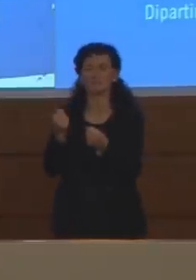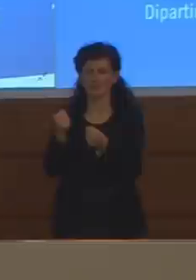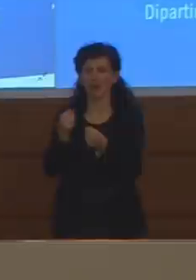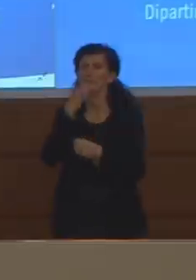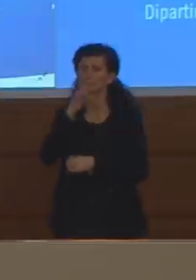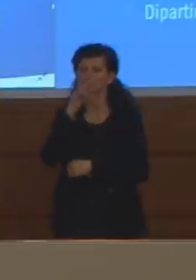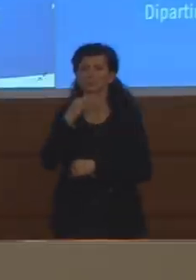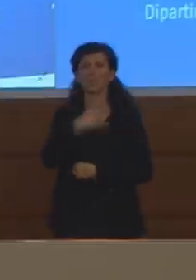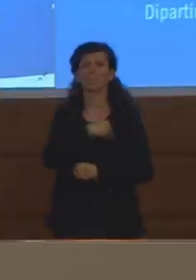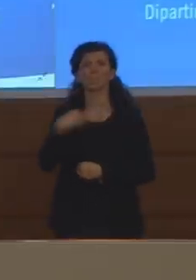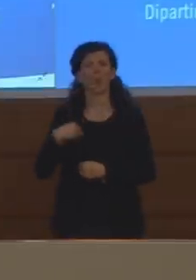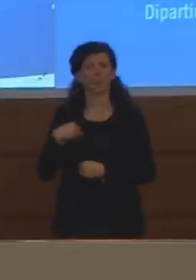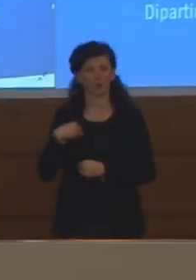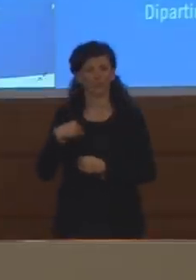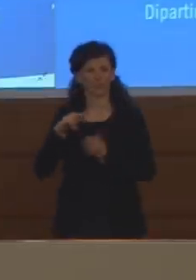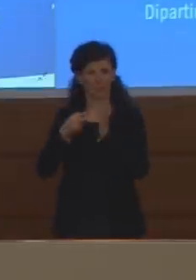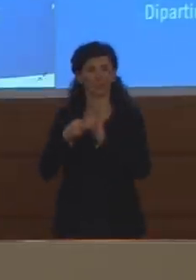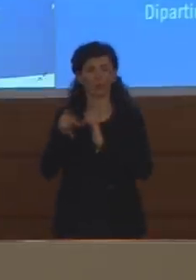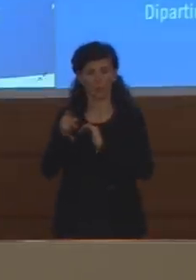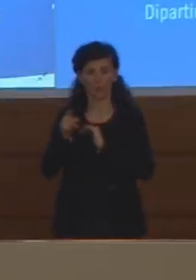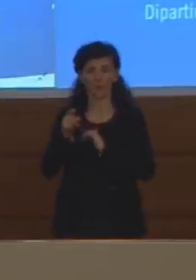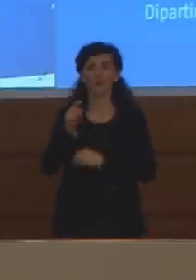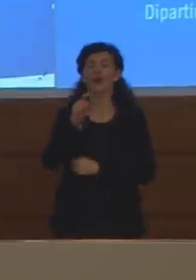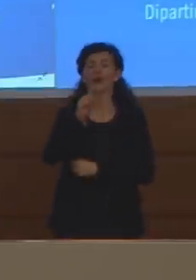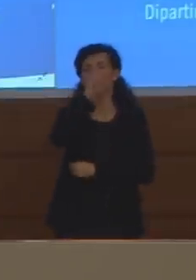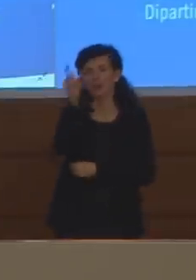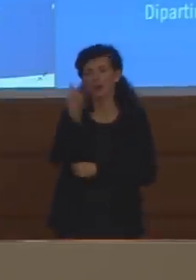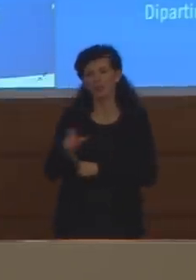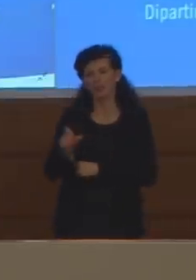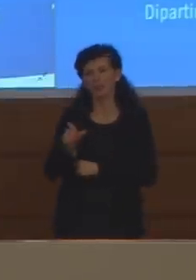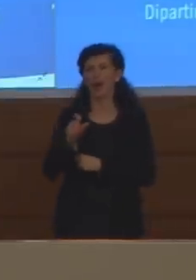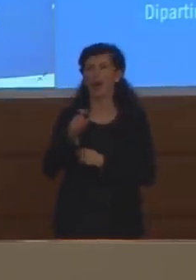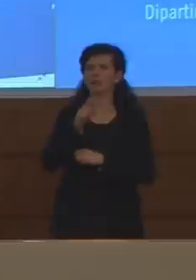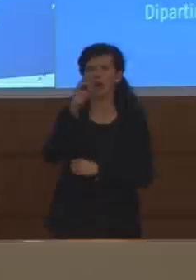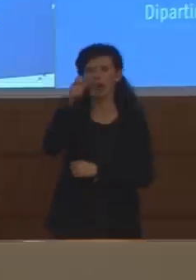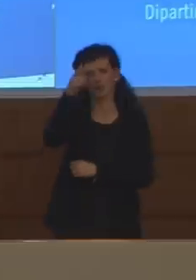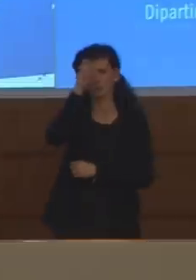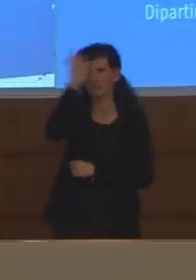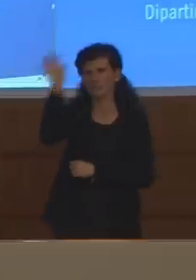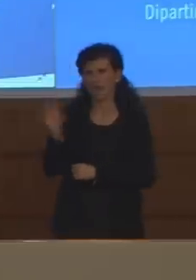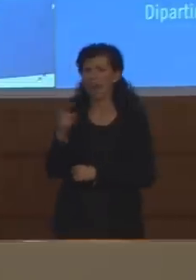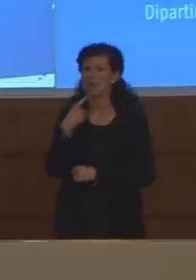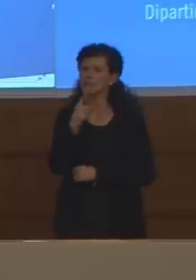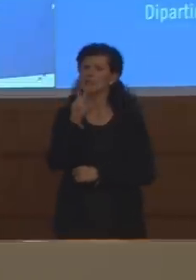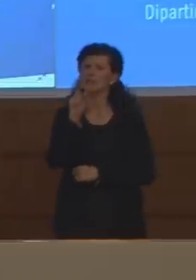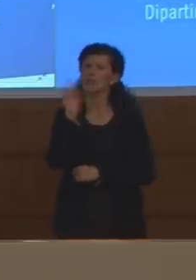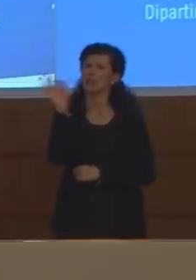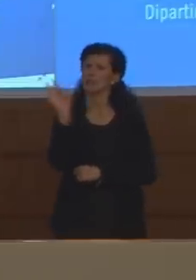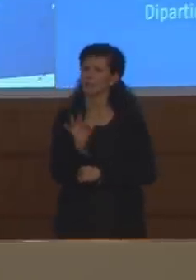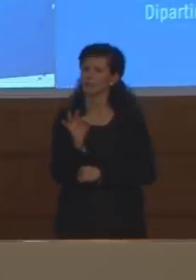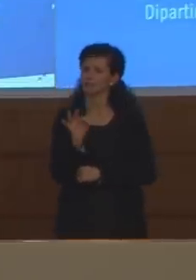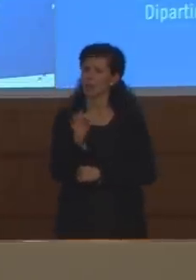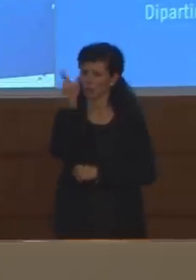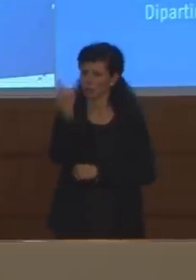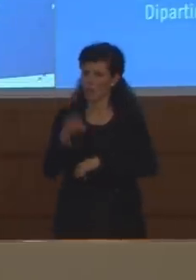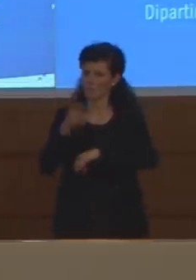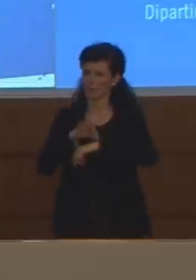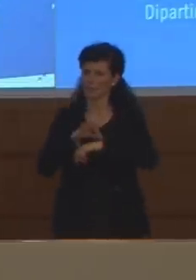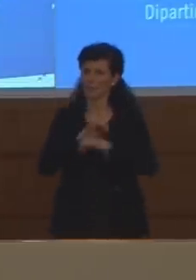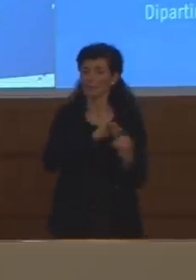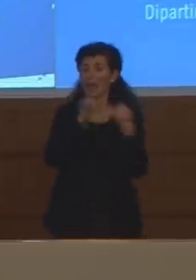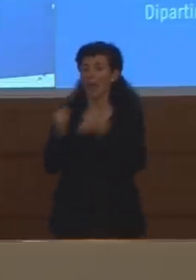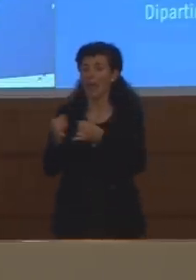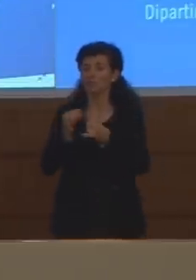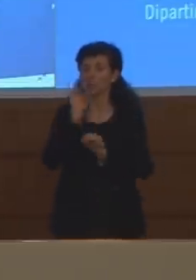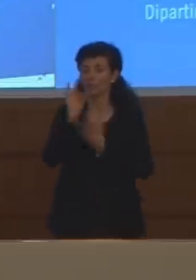I dati di Paesi che hanno avuto questo problema prima di noi ci dice che circa un 30% di questi pazienti escono dalla terapia intensiva con